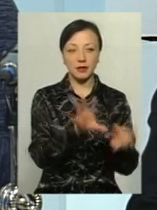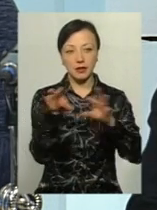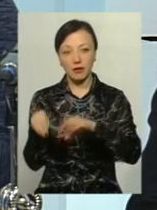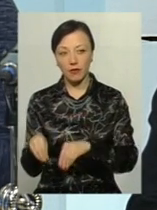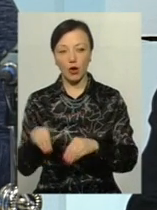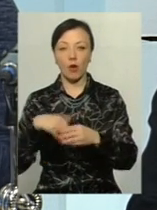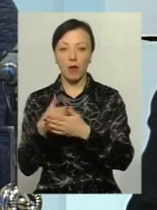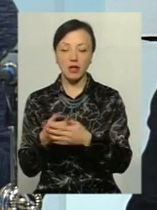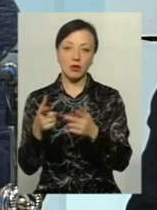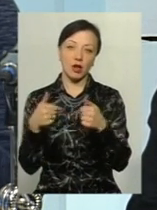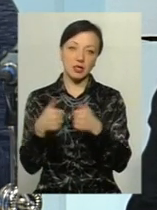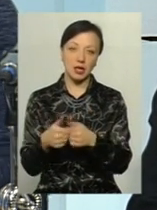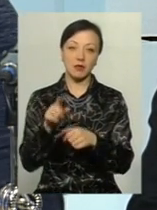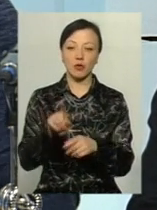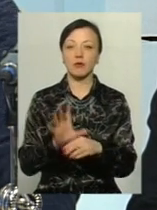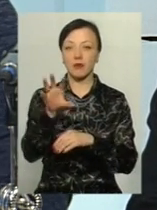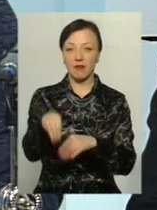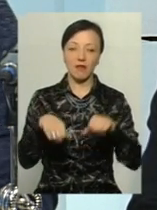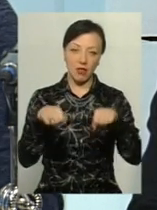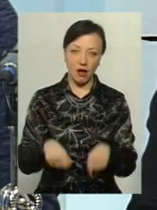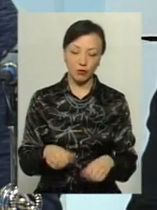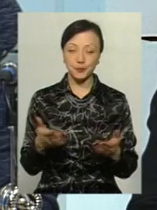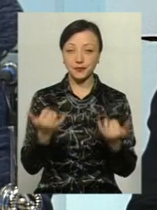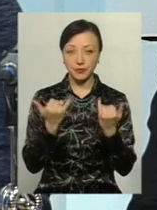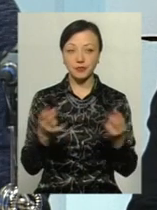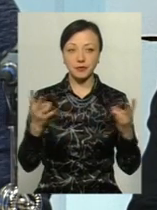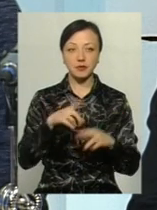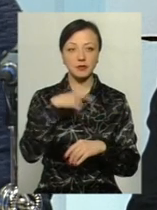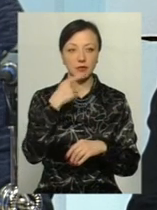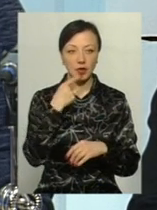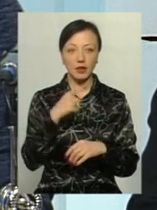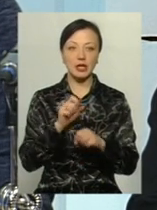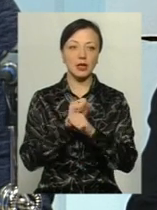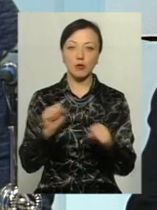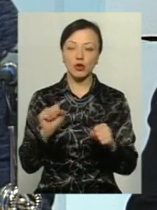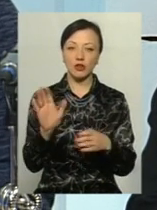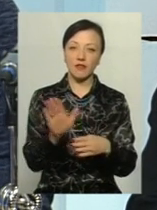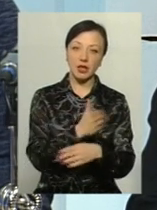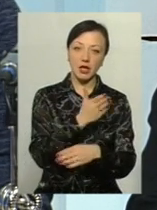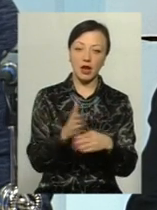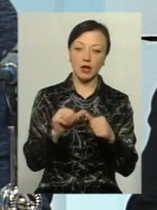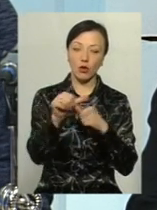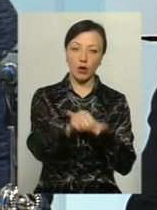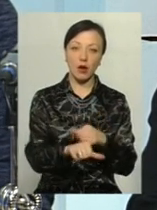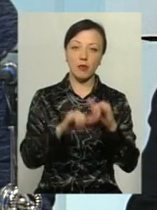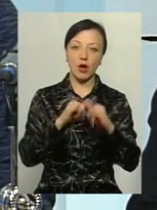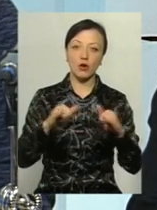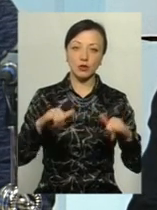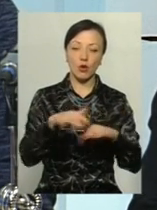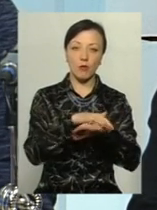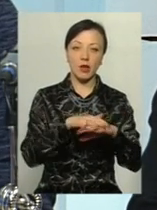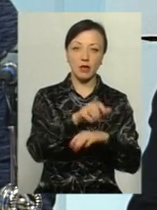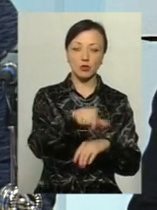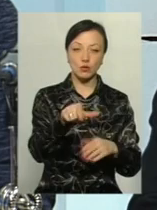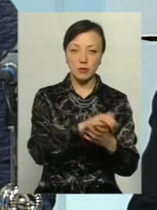організації, а потім і у владу чи з неї. Тому сьогодні треба говорити, що не можна відділяти окремо розвиток громадянського суспільства